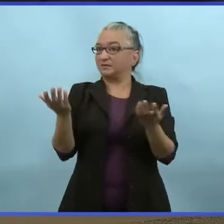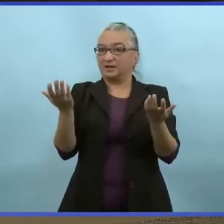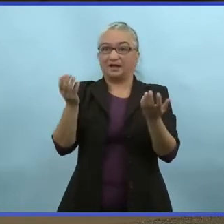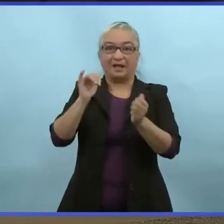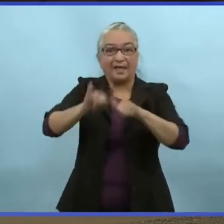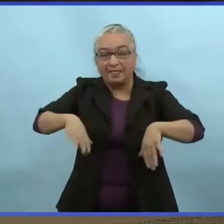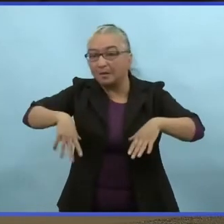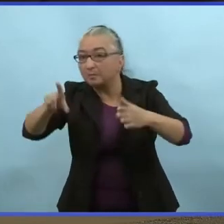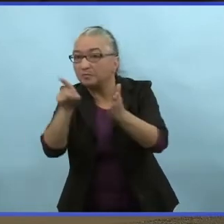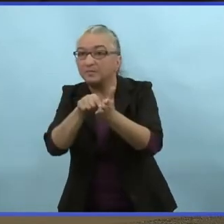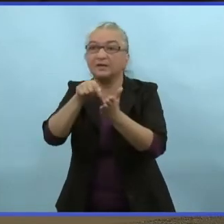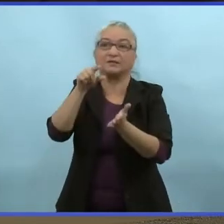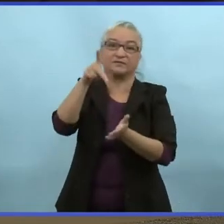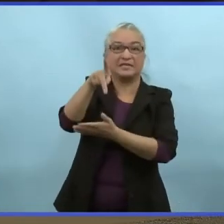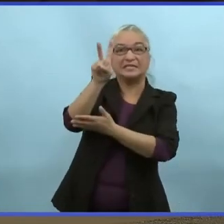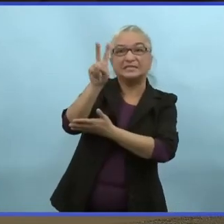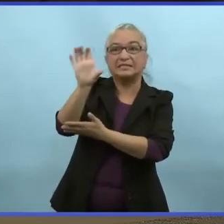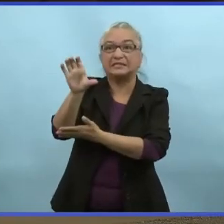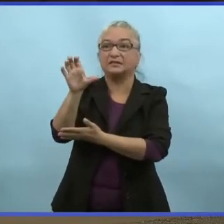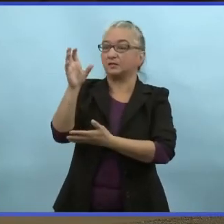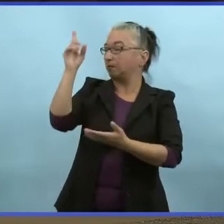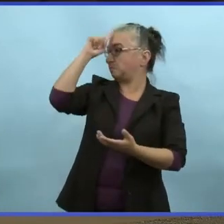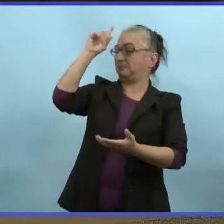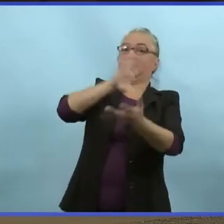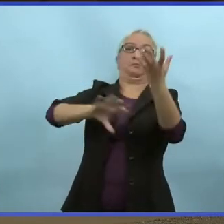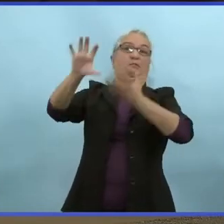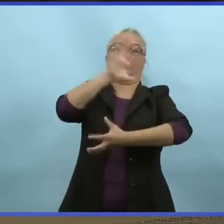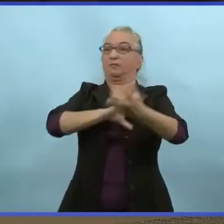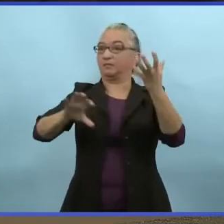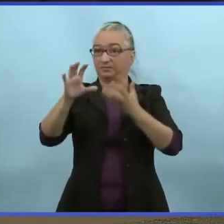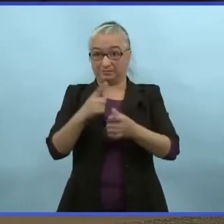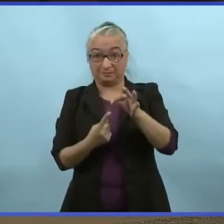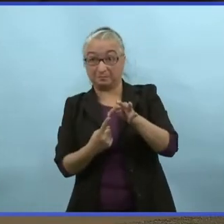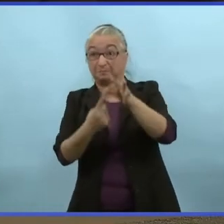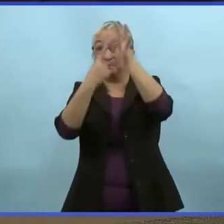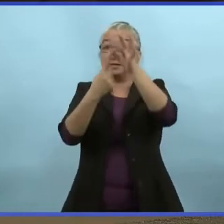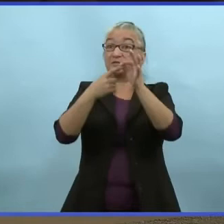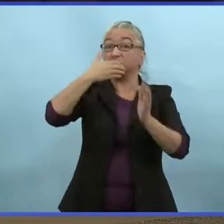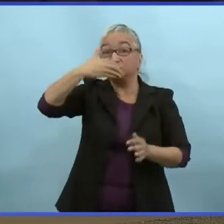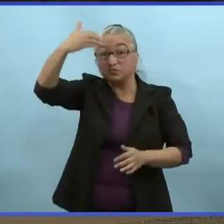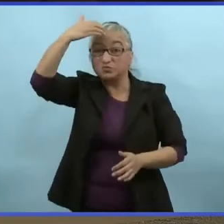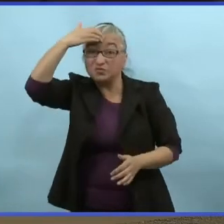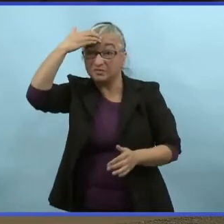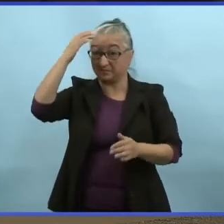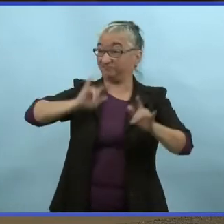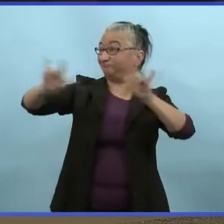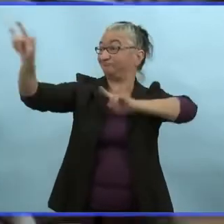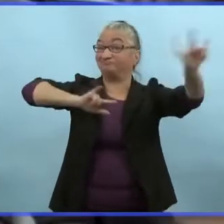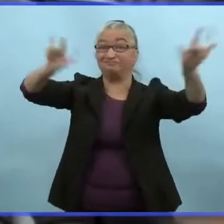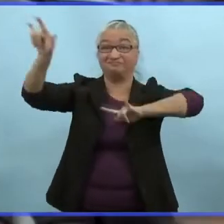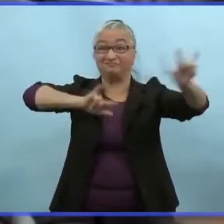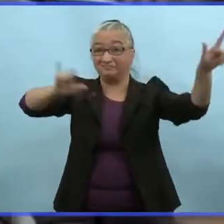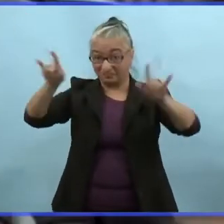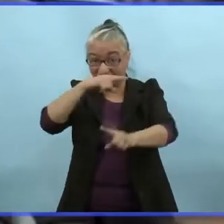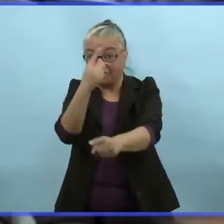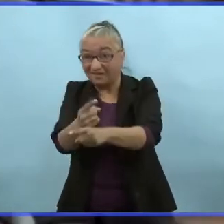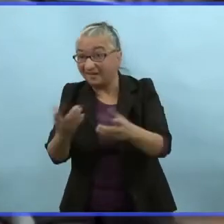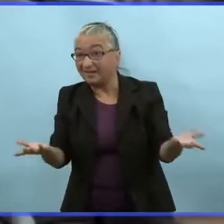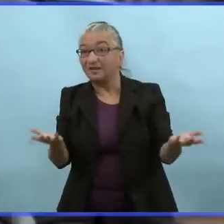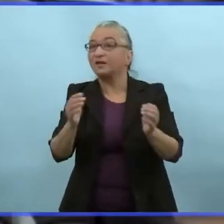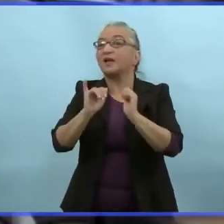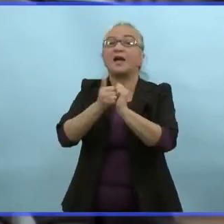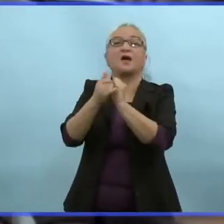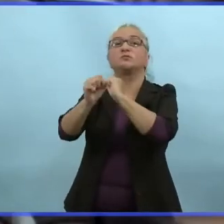va y avoir des renseignements fournis pour que les gens comprennent qu'ils vont avoir les bons renseignements sur leur téléphone ou dans leur poche quand ils vont voyager pour la